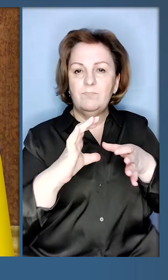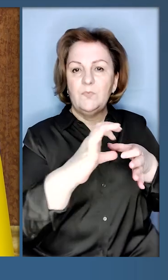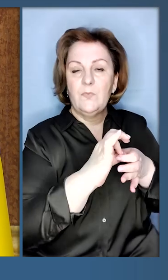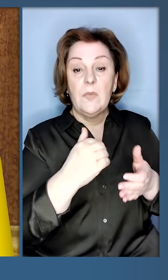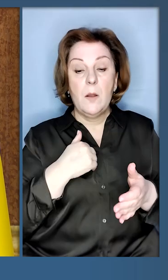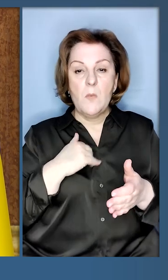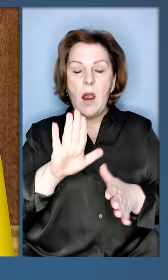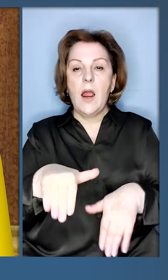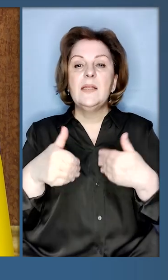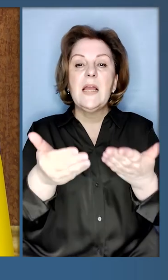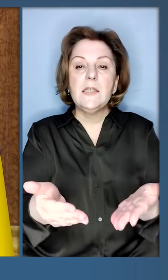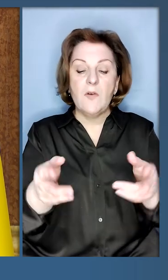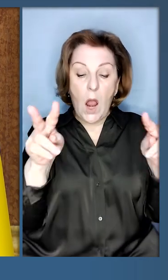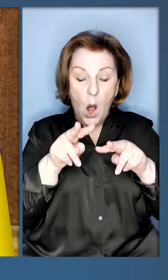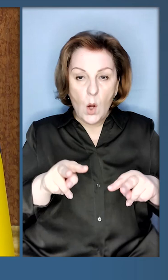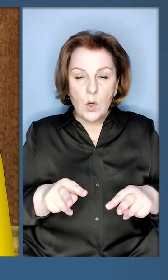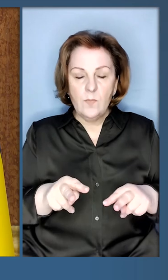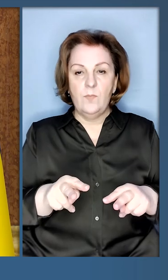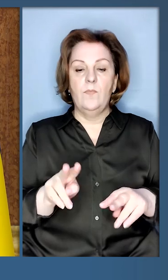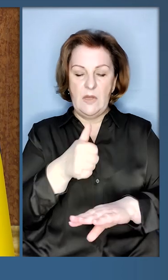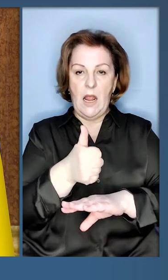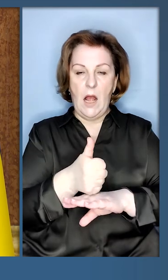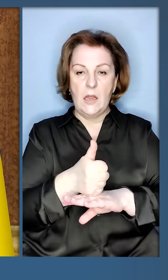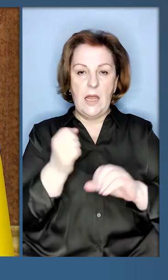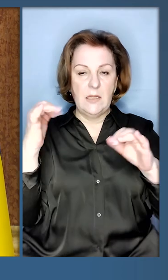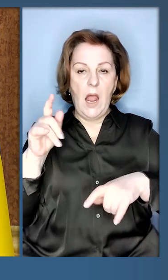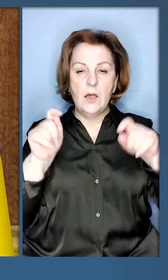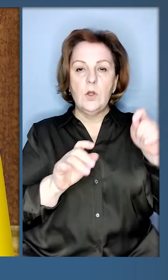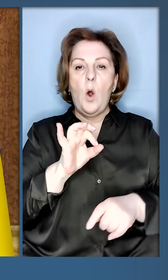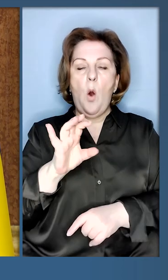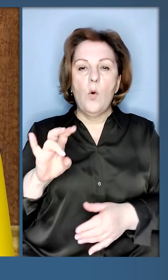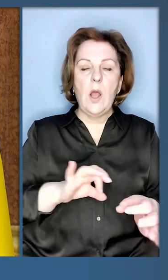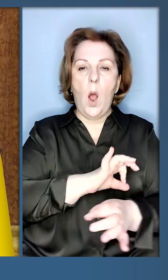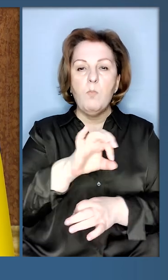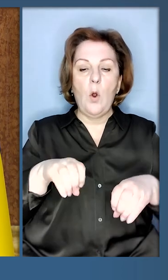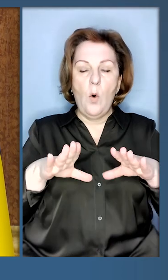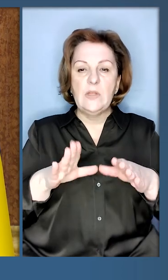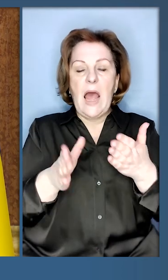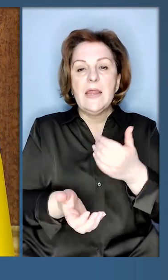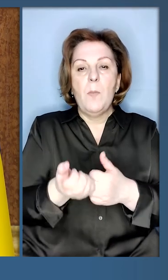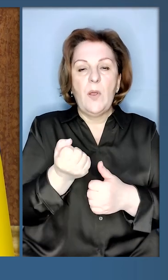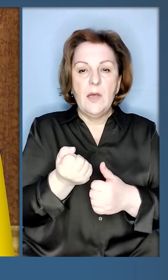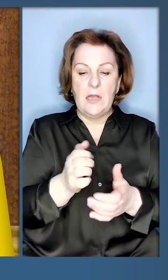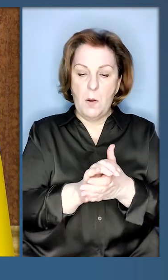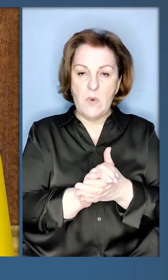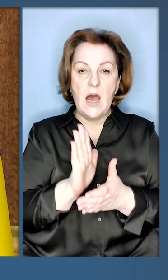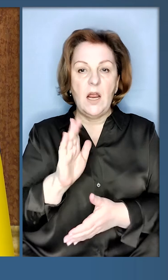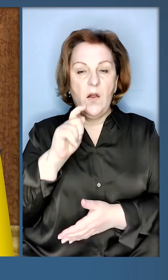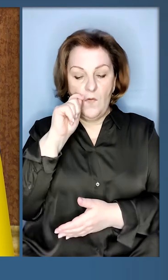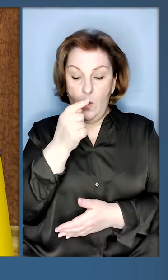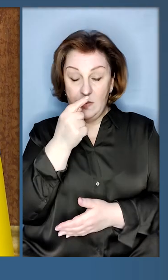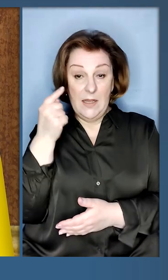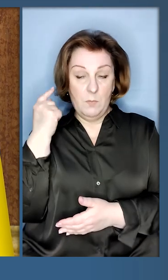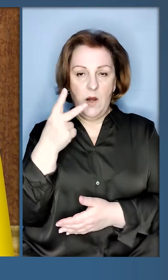виносимо на розгляд Ген Асамблеї ООН проєкт резолюції на підтримку миру в Україні. І